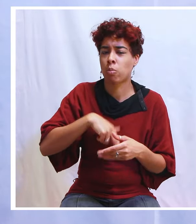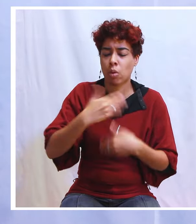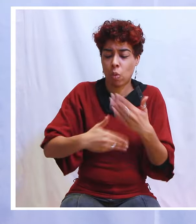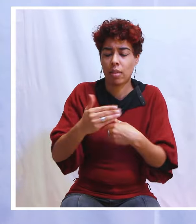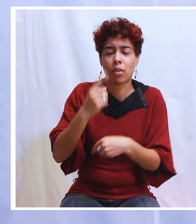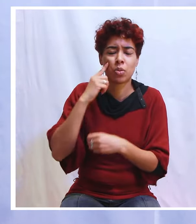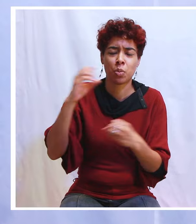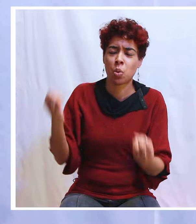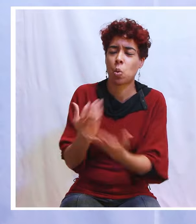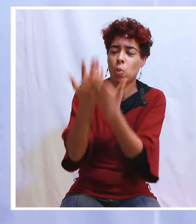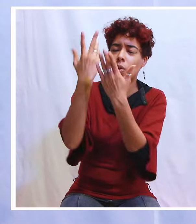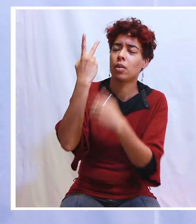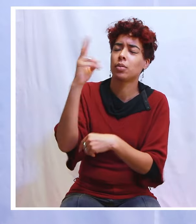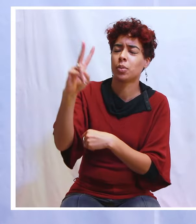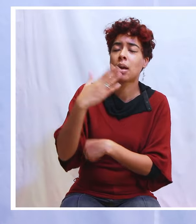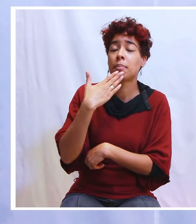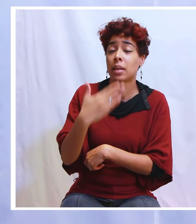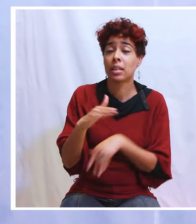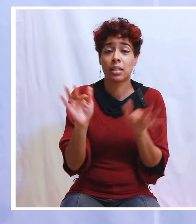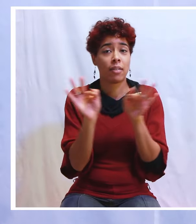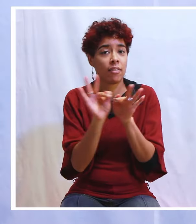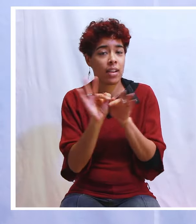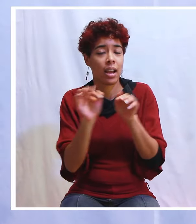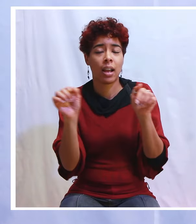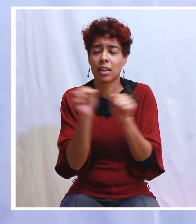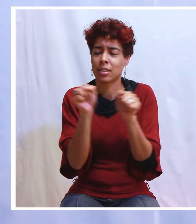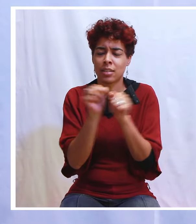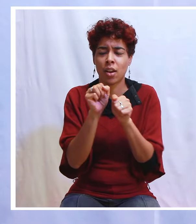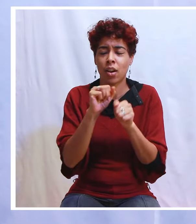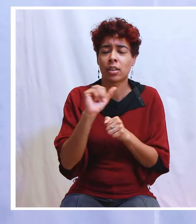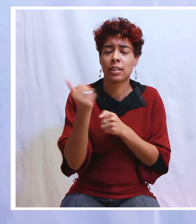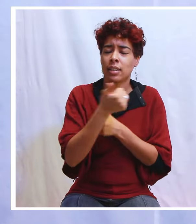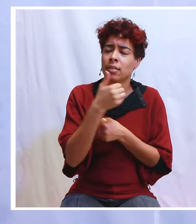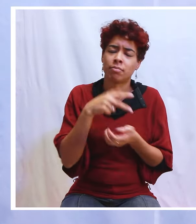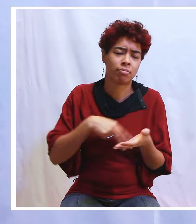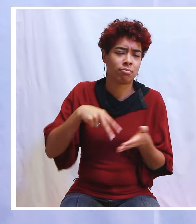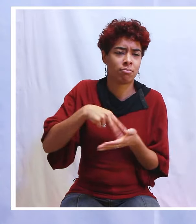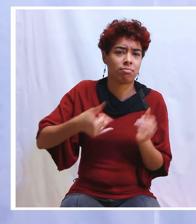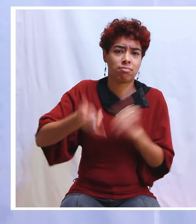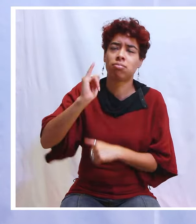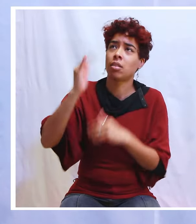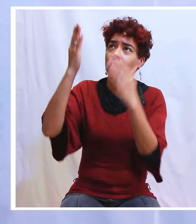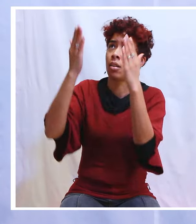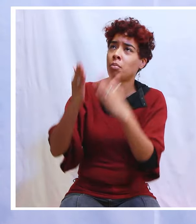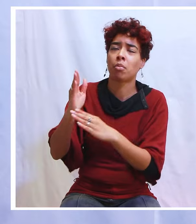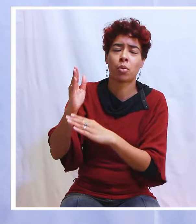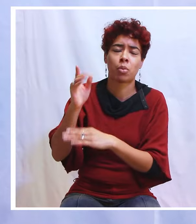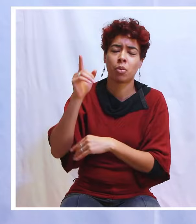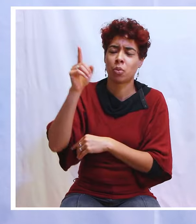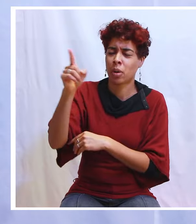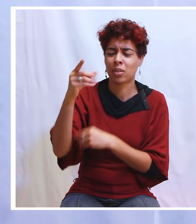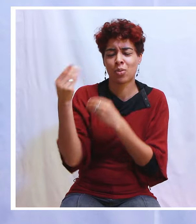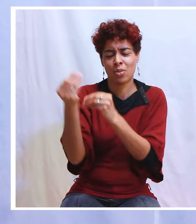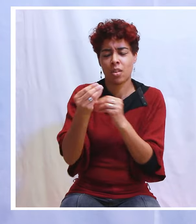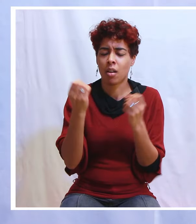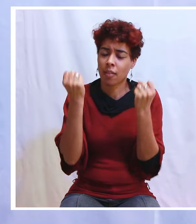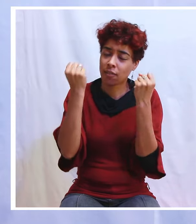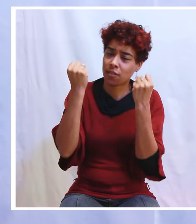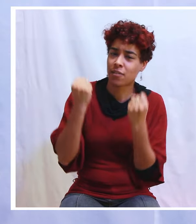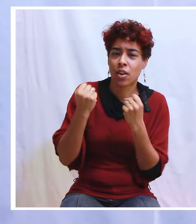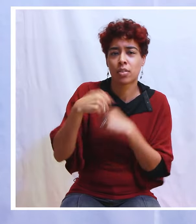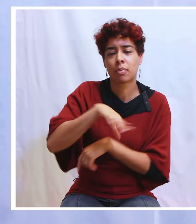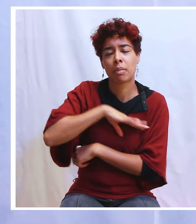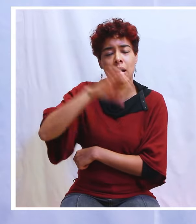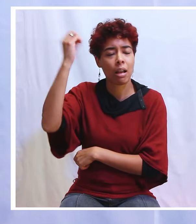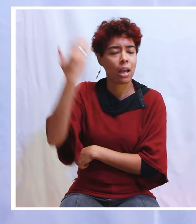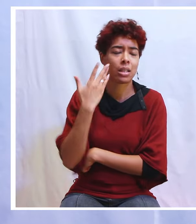Merci pour mes frères, mes sœurs, Seigneur mon Dieu, qui se sont levés pour toi. Et je te prie, Père, de les encourager, de les fortifier encore aujourd'hui par ton esprit et